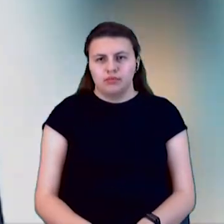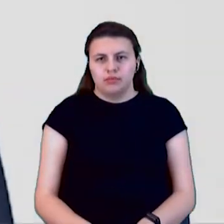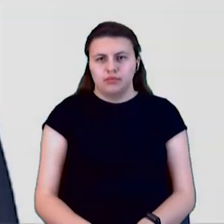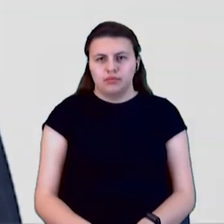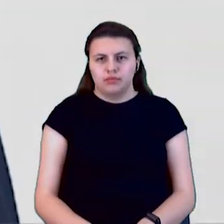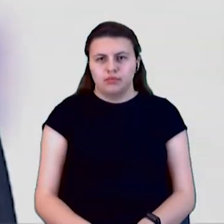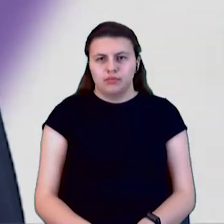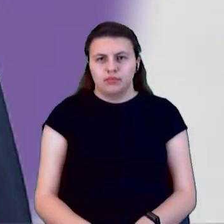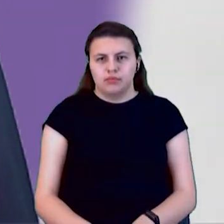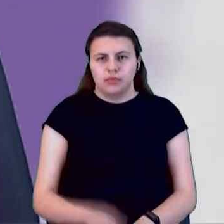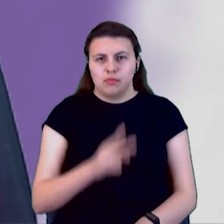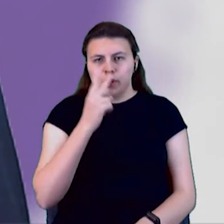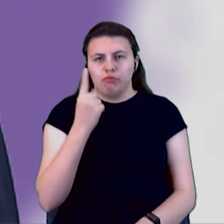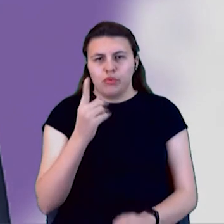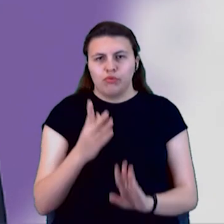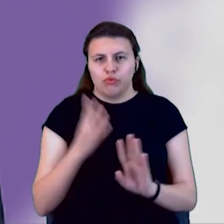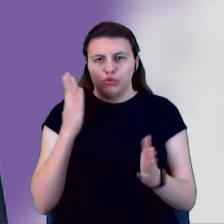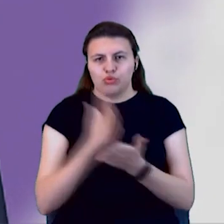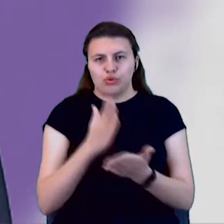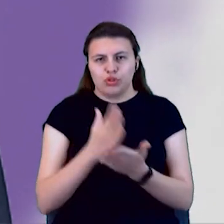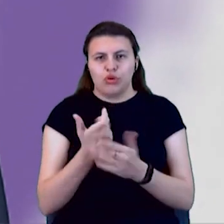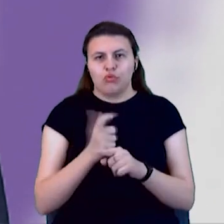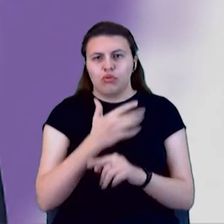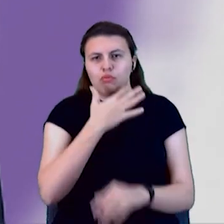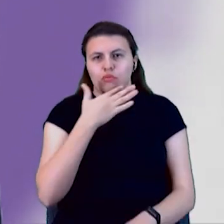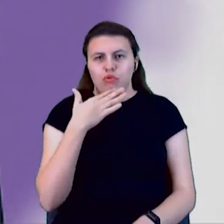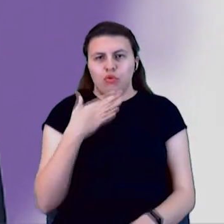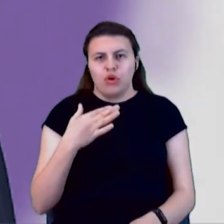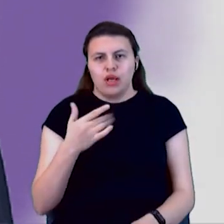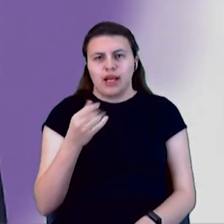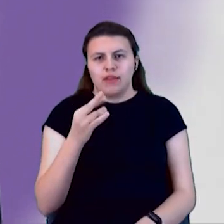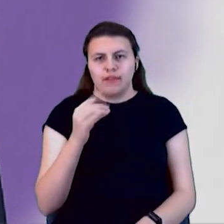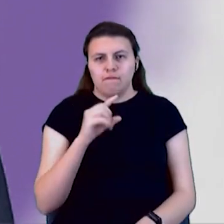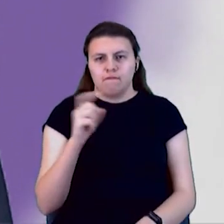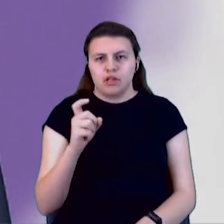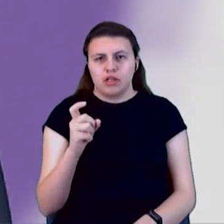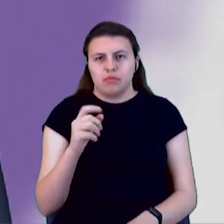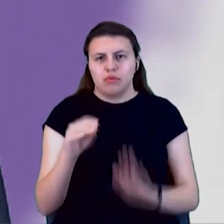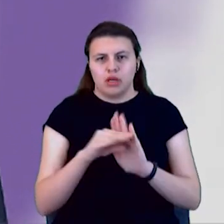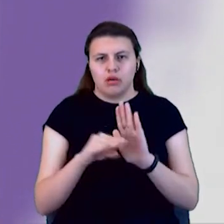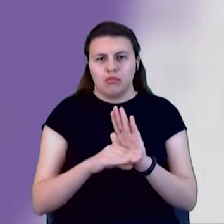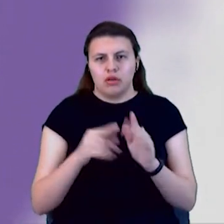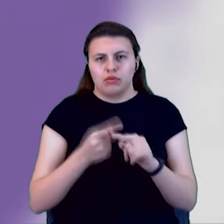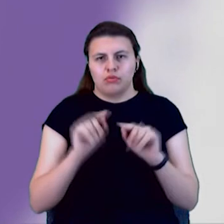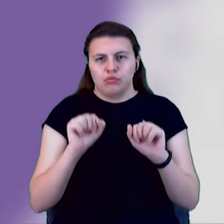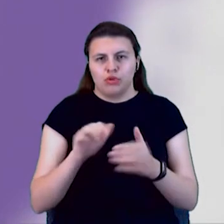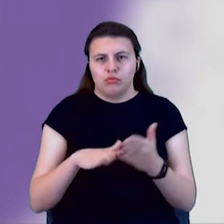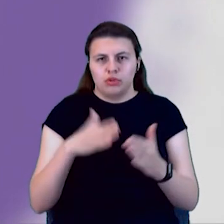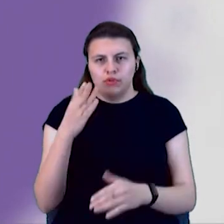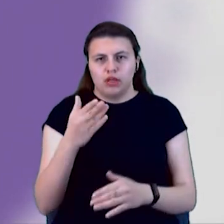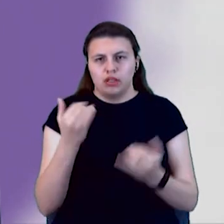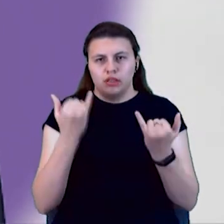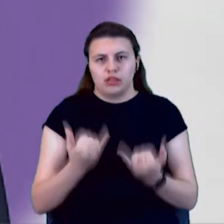Смотрите, в першу очередь, существует дуже багато грантових программ, на які можна подаватися, але, к сожалению, нынешня власть цього не робить, як це, наприклад,